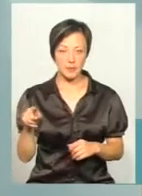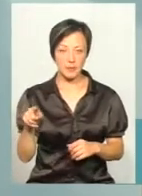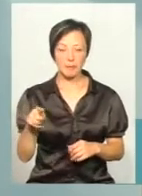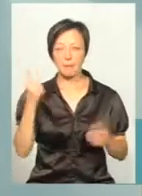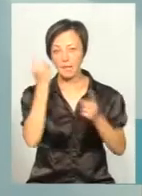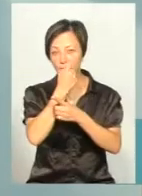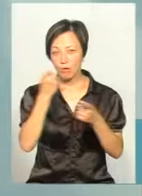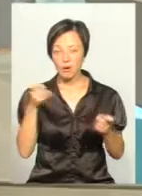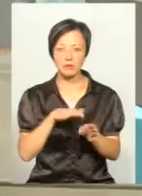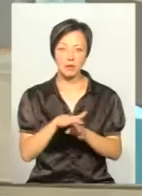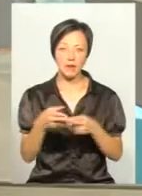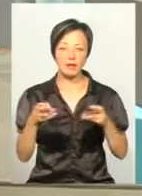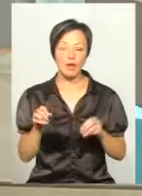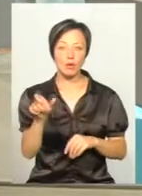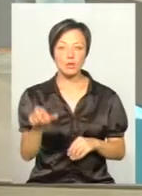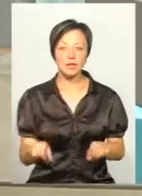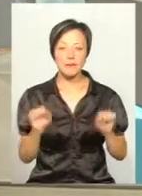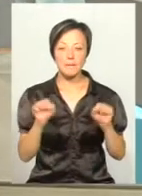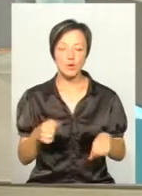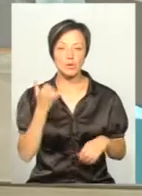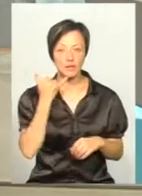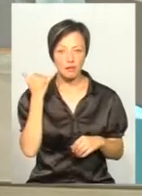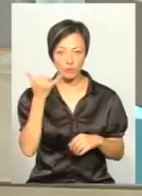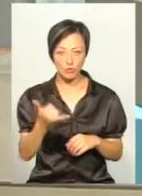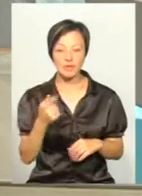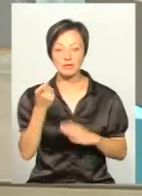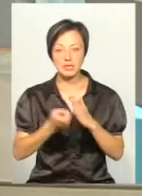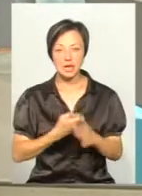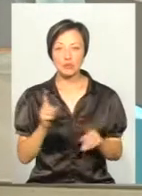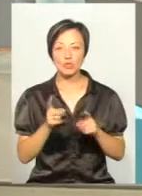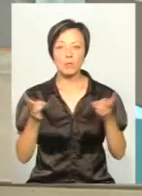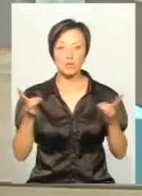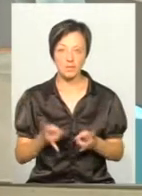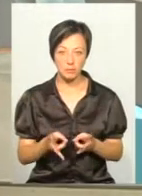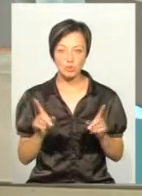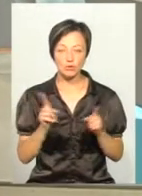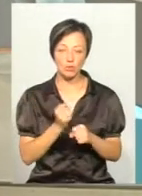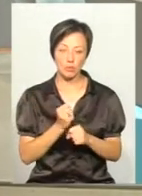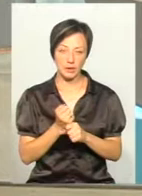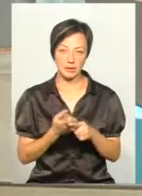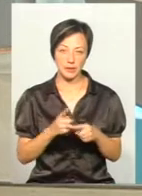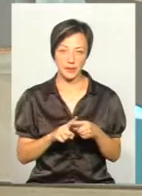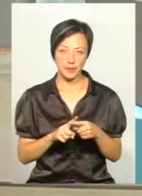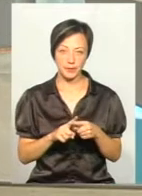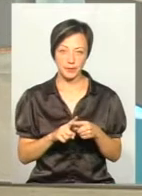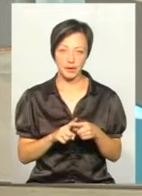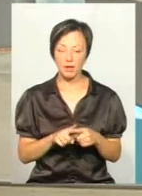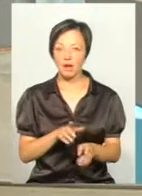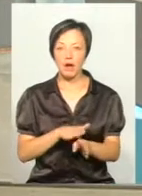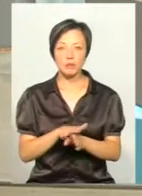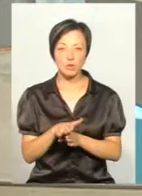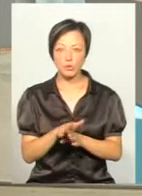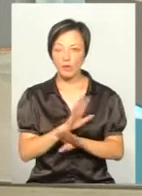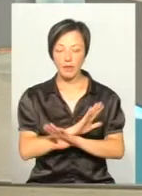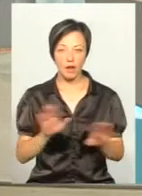купа інформації, де людина може зателефонувати і взнати, що потрібно для того, щоб зробити. Це абсолютно